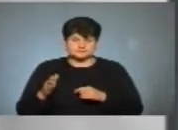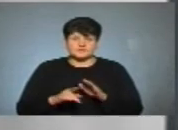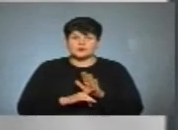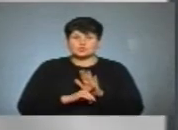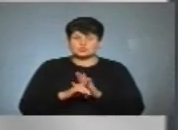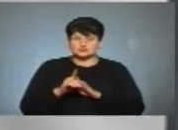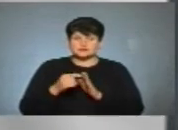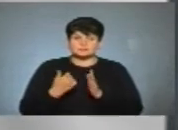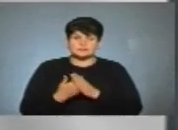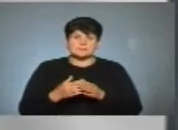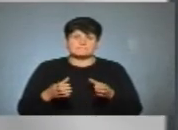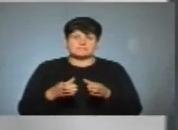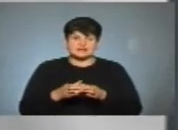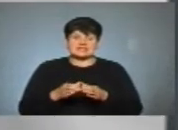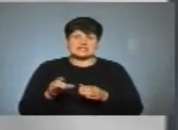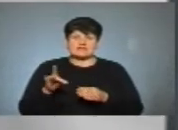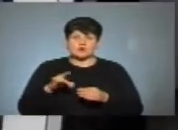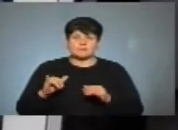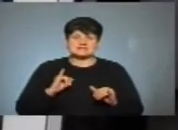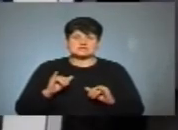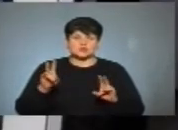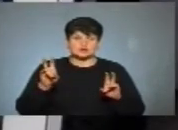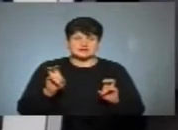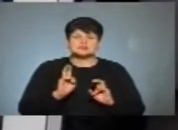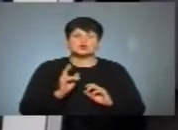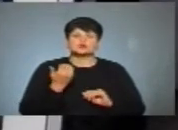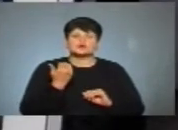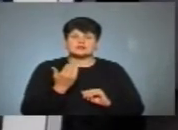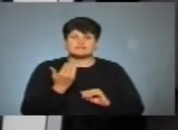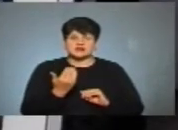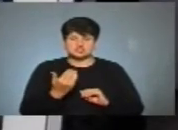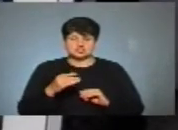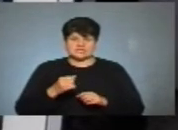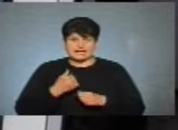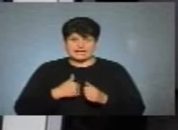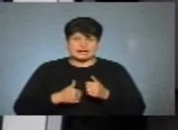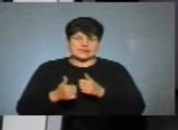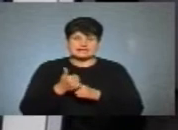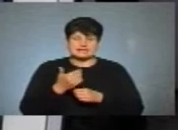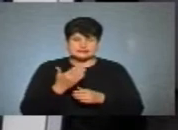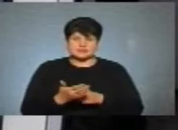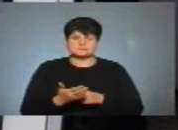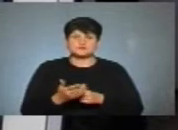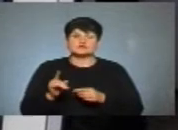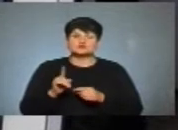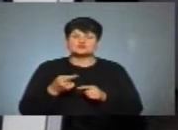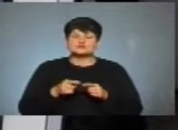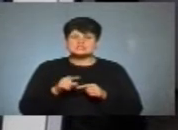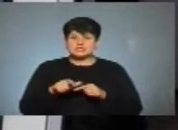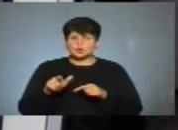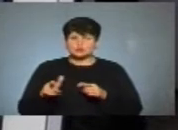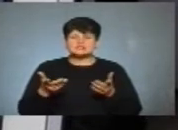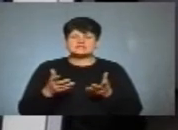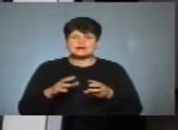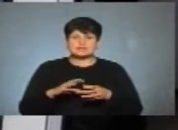Розпочнемо, напевно, із партії «Європейська солідарність». Хто є ваші лідери? Хто є цією «Першою п'ятіркою?» Чому ці люди і з яким